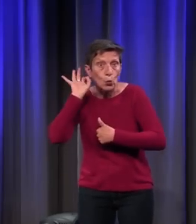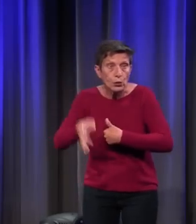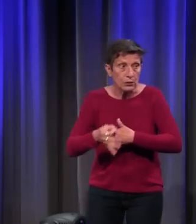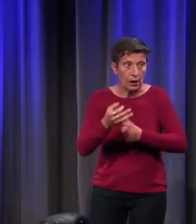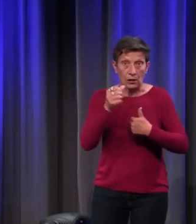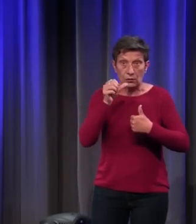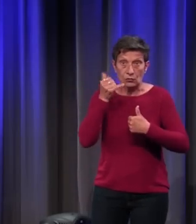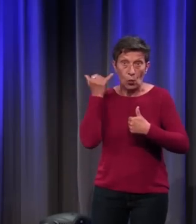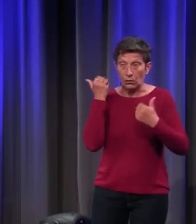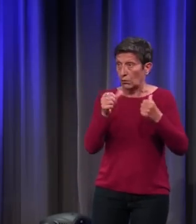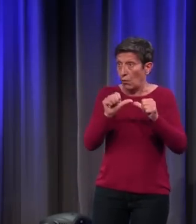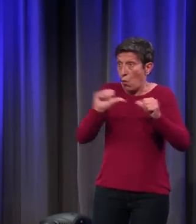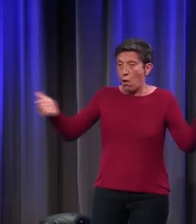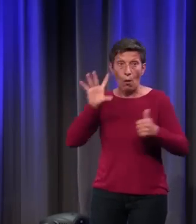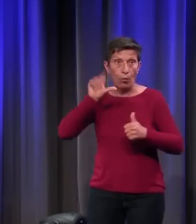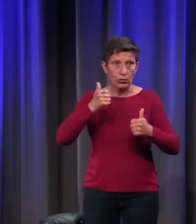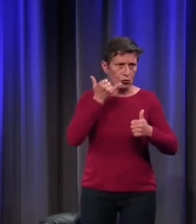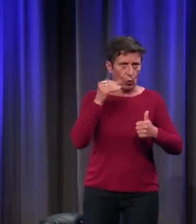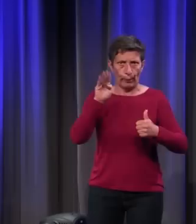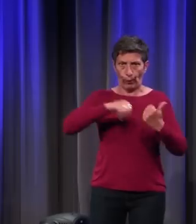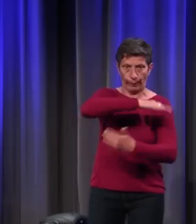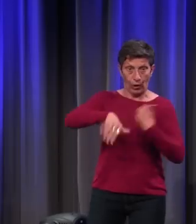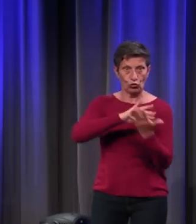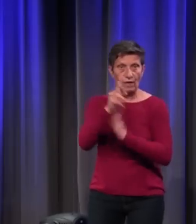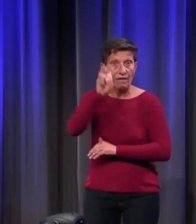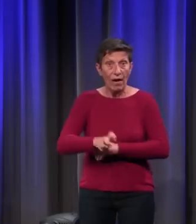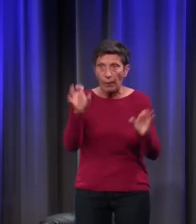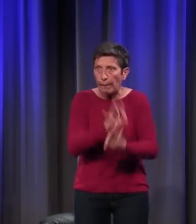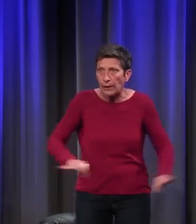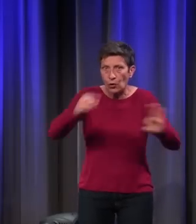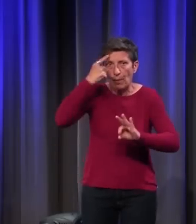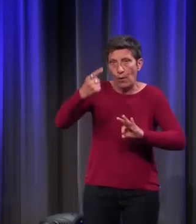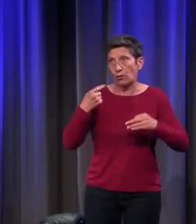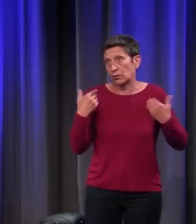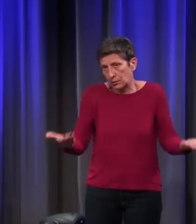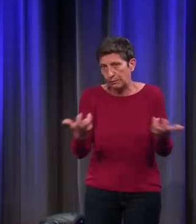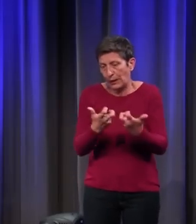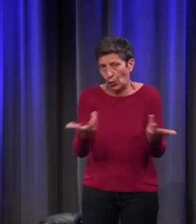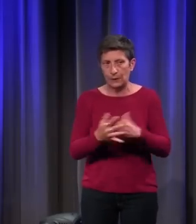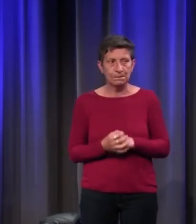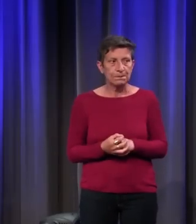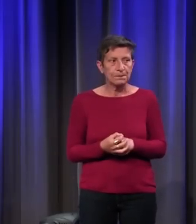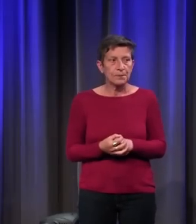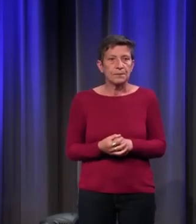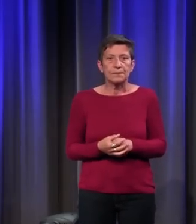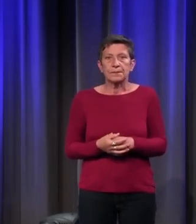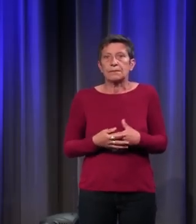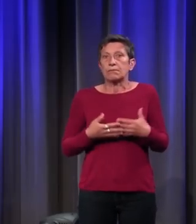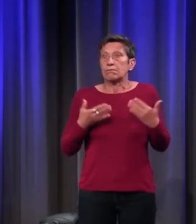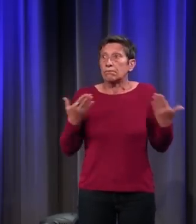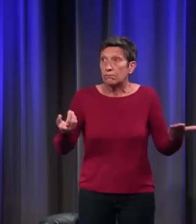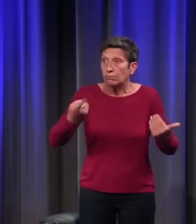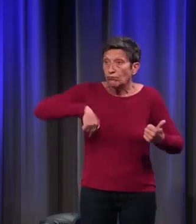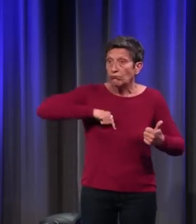jaune. Donc, personne n'a idée de mélanger du jaune et du bleu pour faire du vert, etc. Donc, des choses qui, pour nous, sont